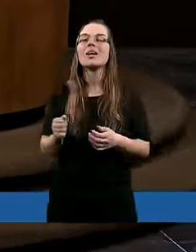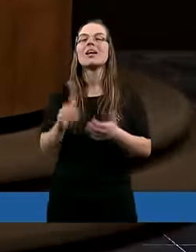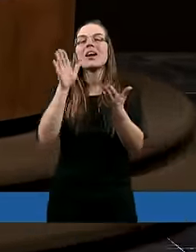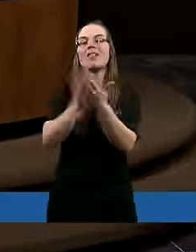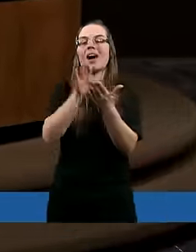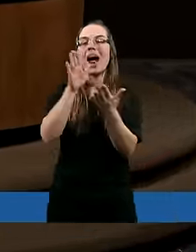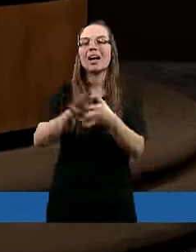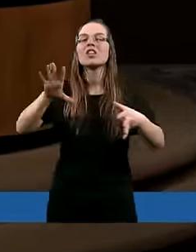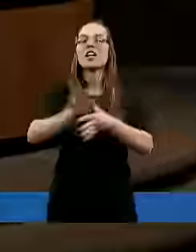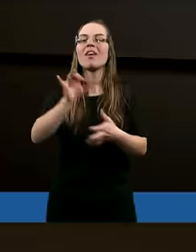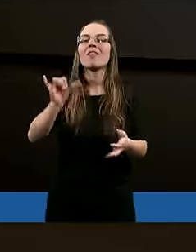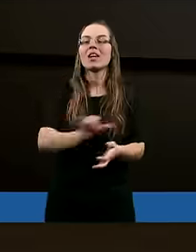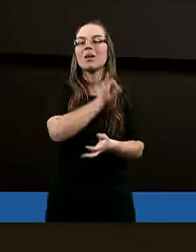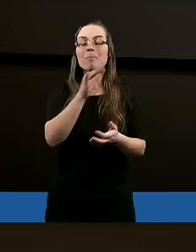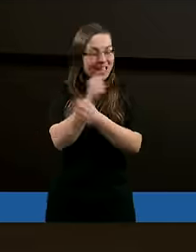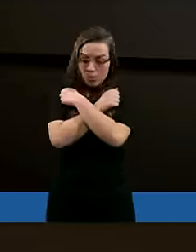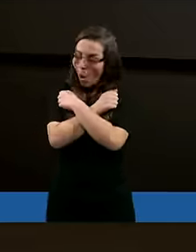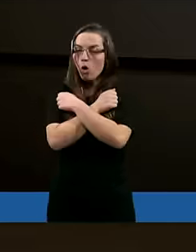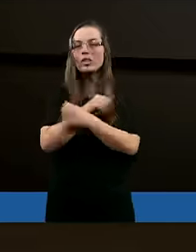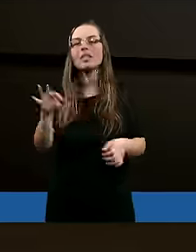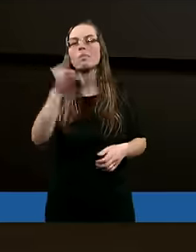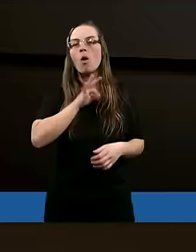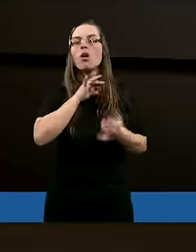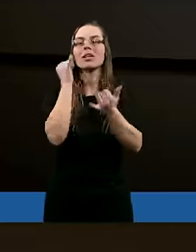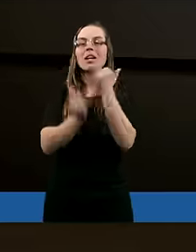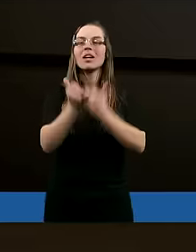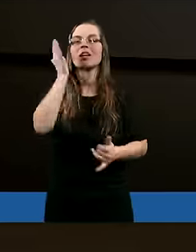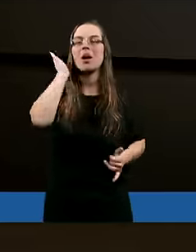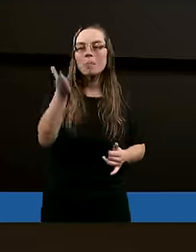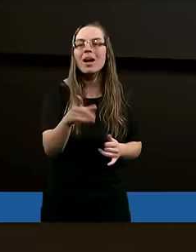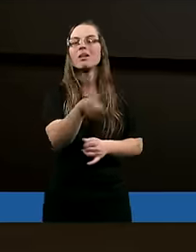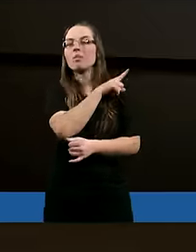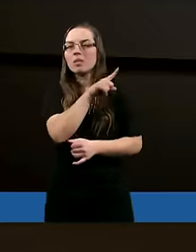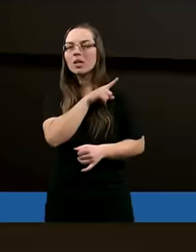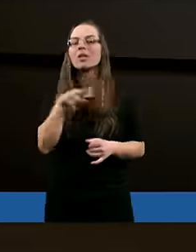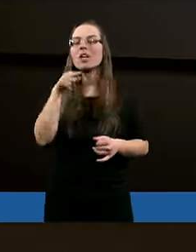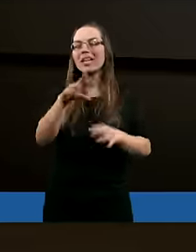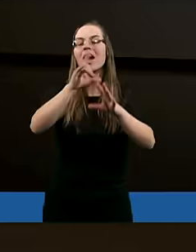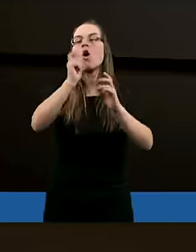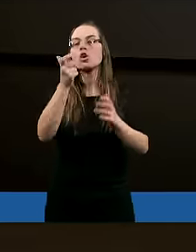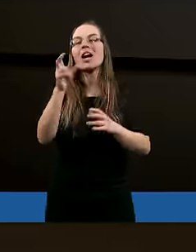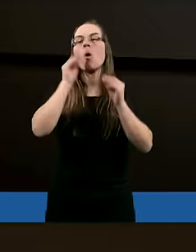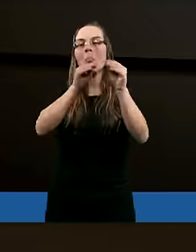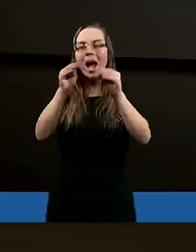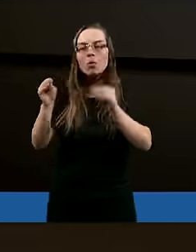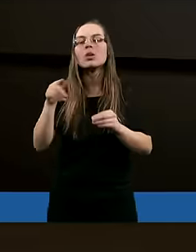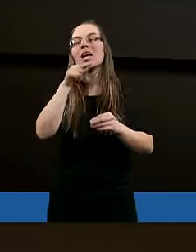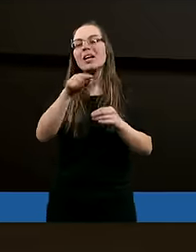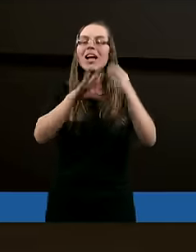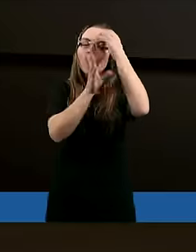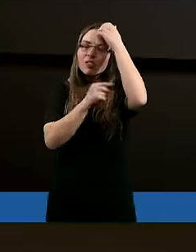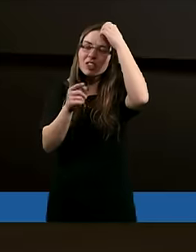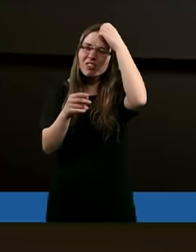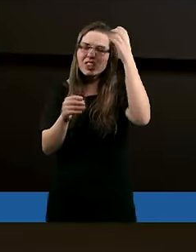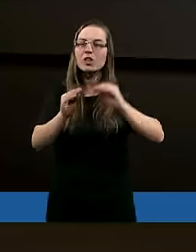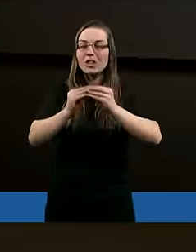Trwajcie w miłości mojej, jeżeli będziecie przestrzegać tego, czego nauczałem, to znaczy, że